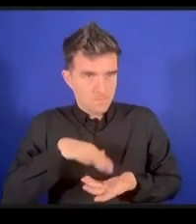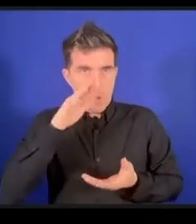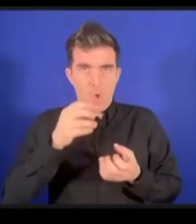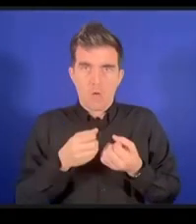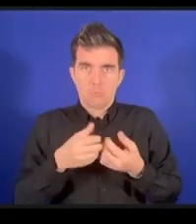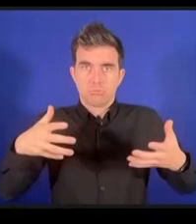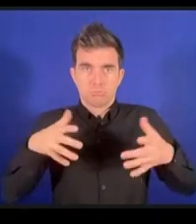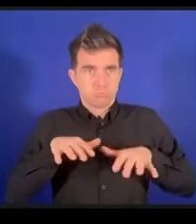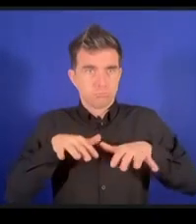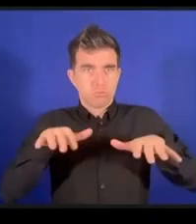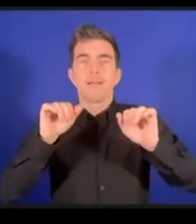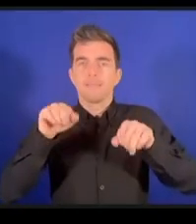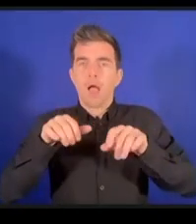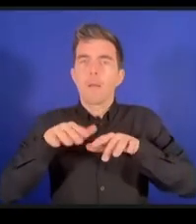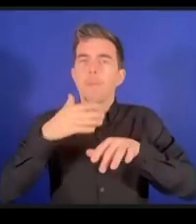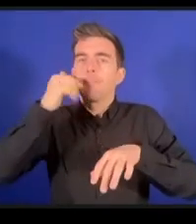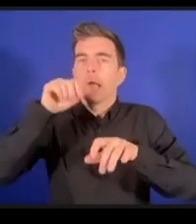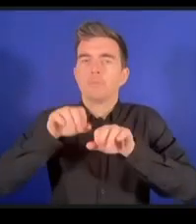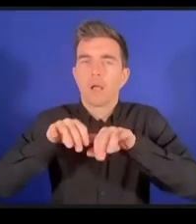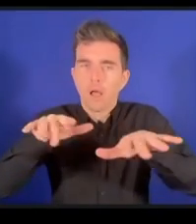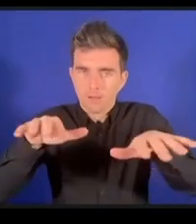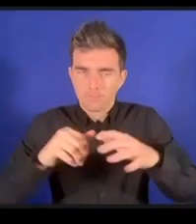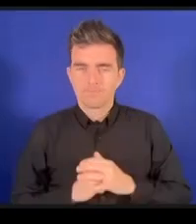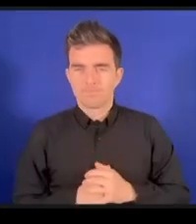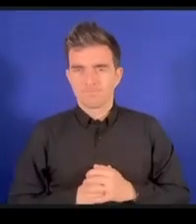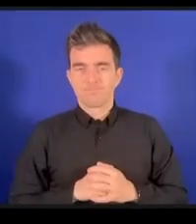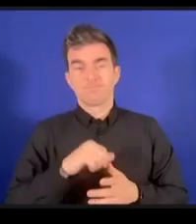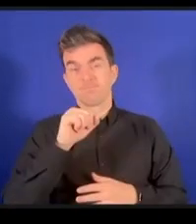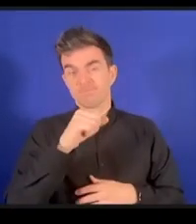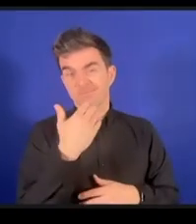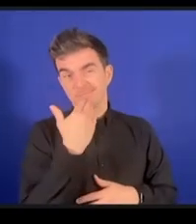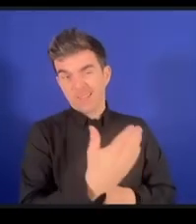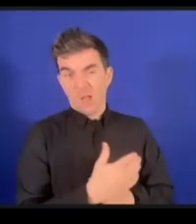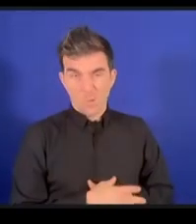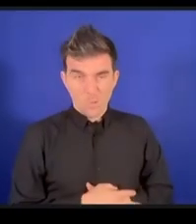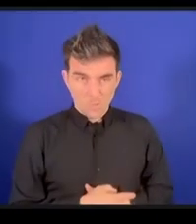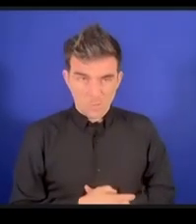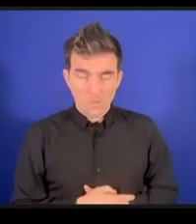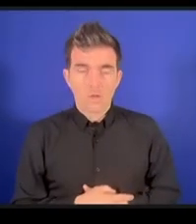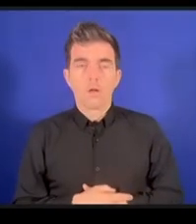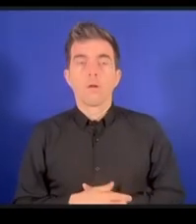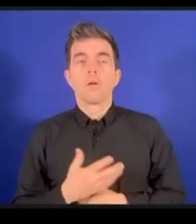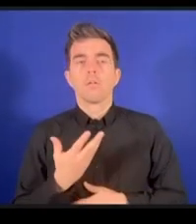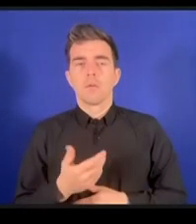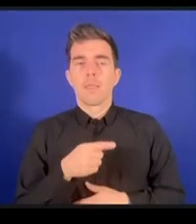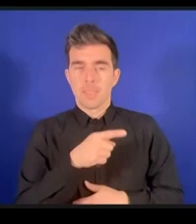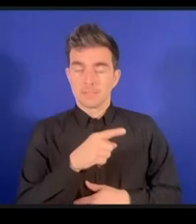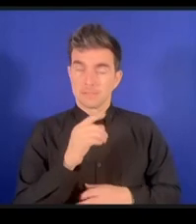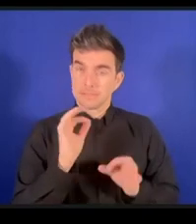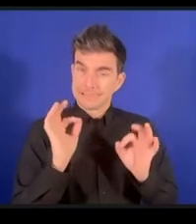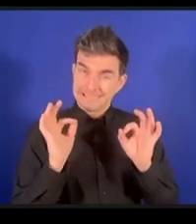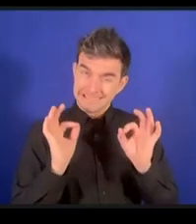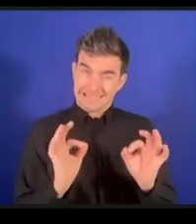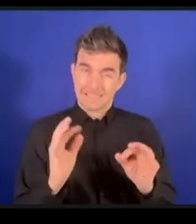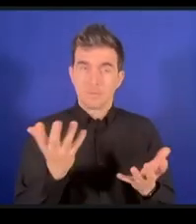これは実際私が先ほど言っていたことなんです考えていたことですキャパシティを